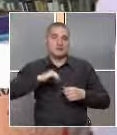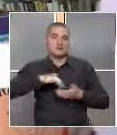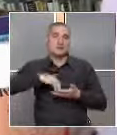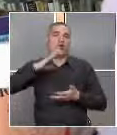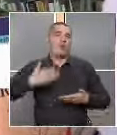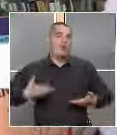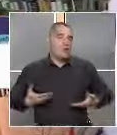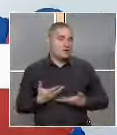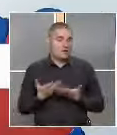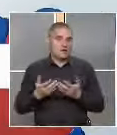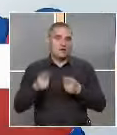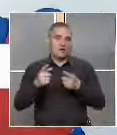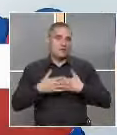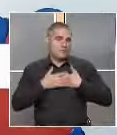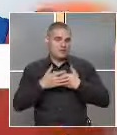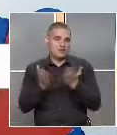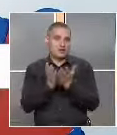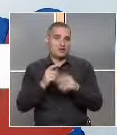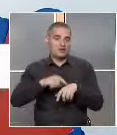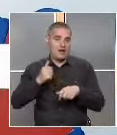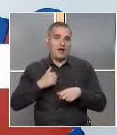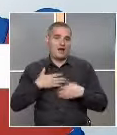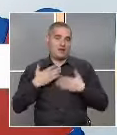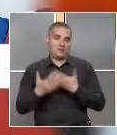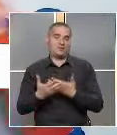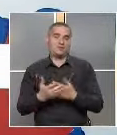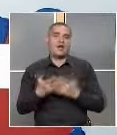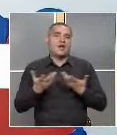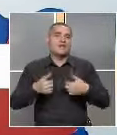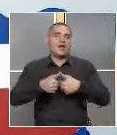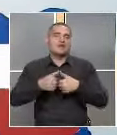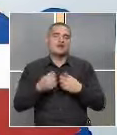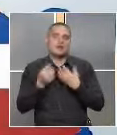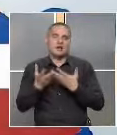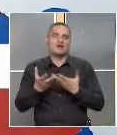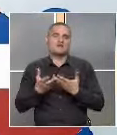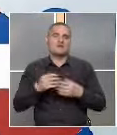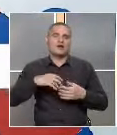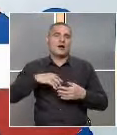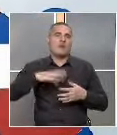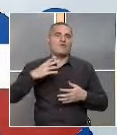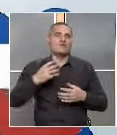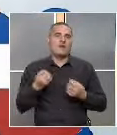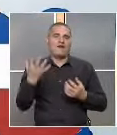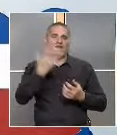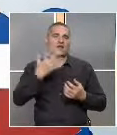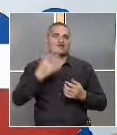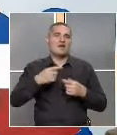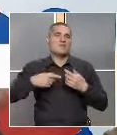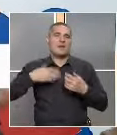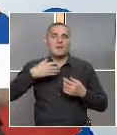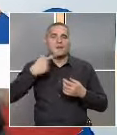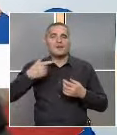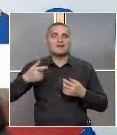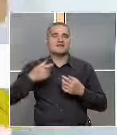Ти обичаш ли по принцип да четеш? Обичам, да. Какво харесваш? Каква литература? Повече вълшебни приказки, в които се разказва за